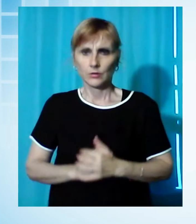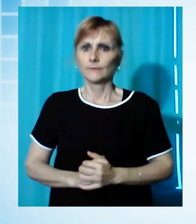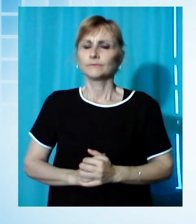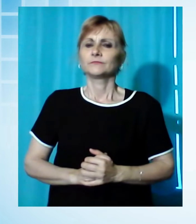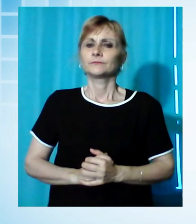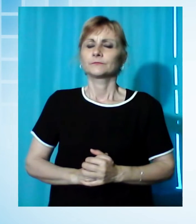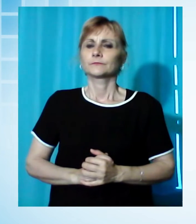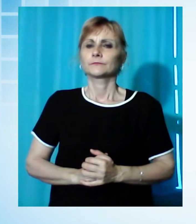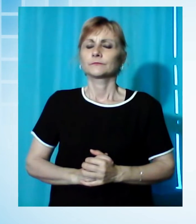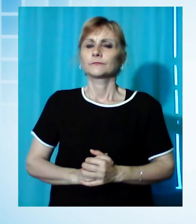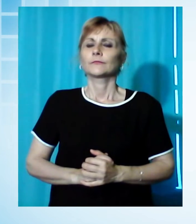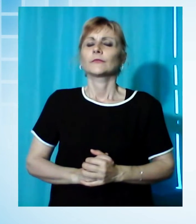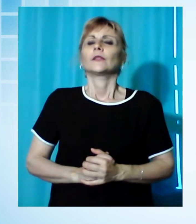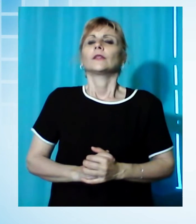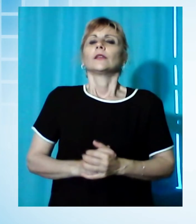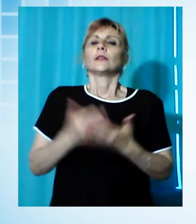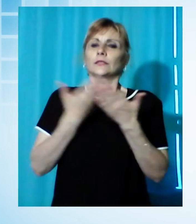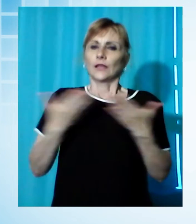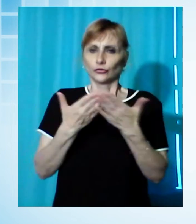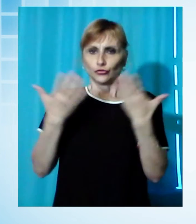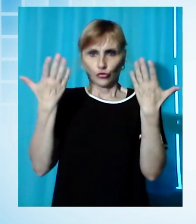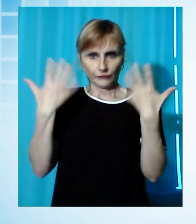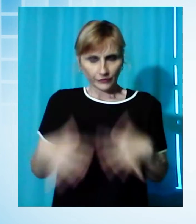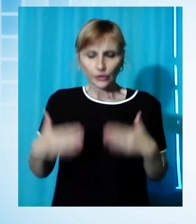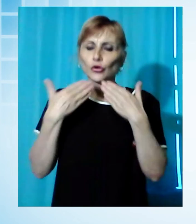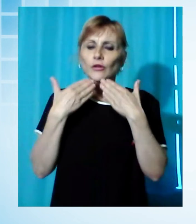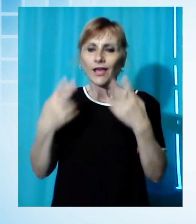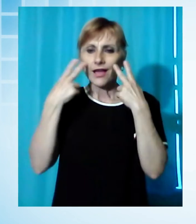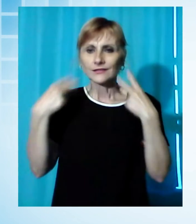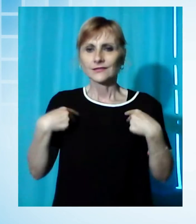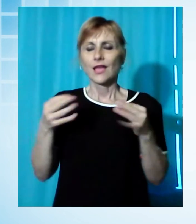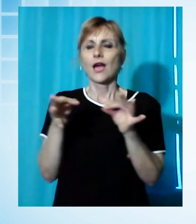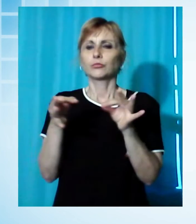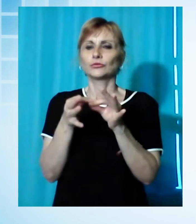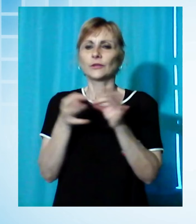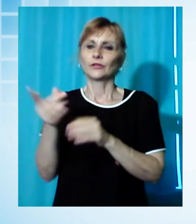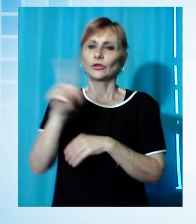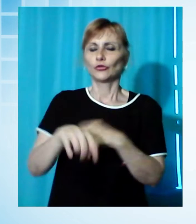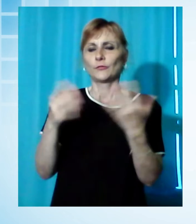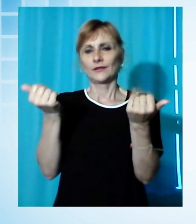Chiudiamo qua anche la seconda parte del TG Noi, tra poco la terza parte con la rubrica degli auguri.